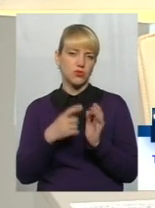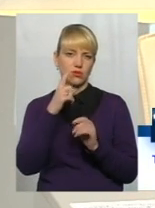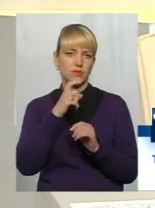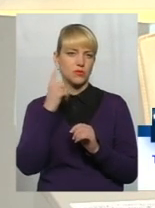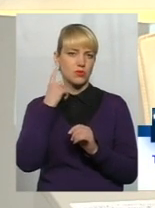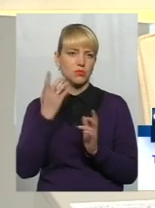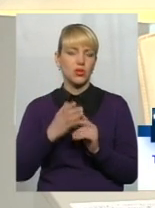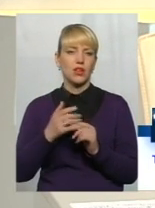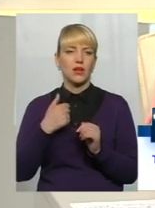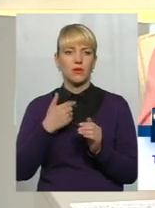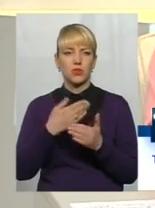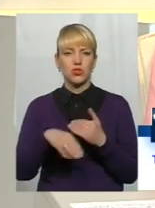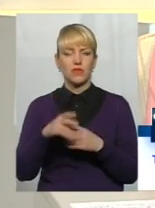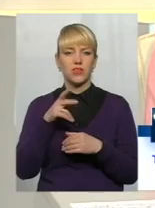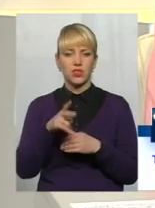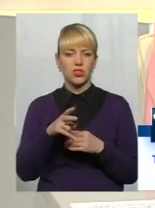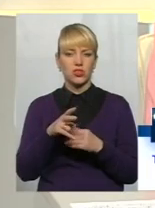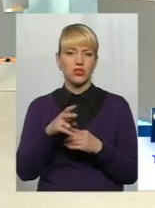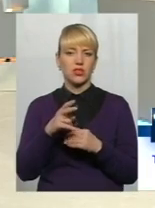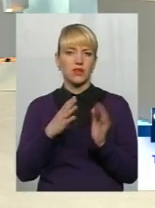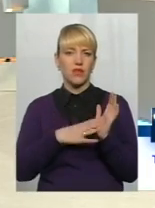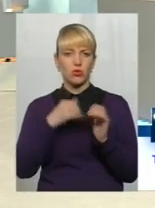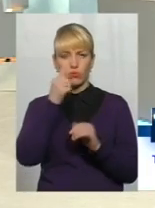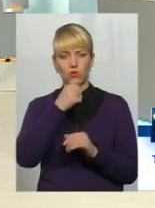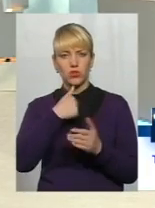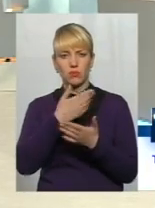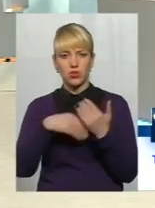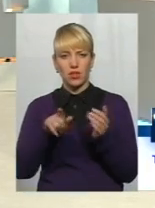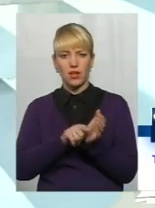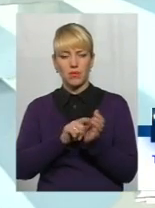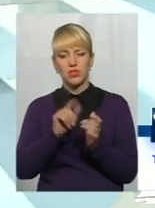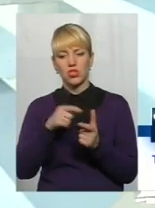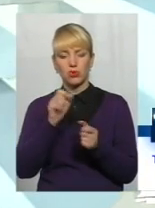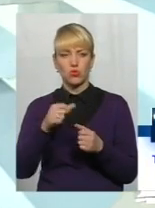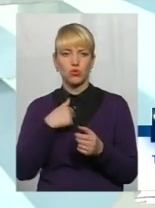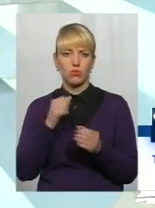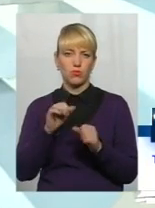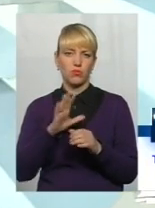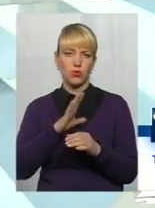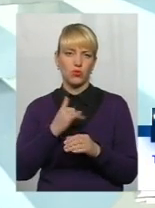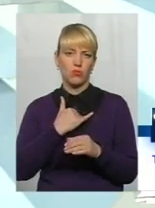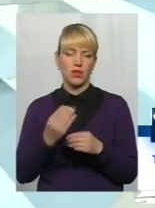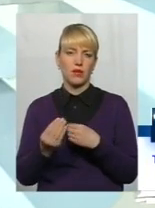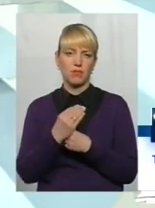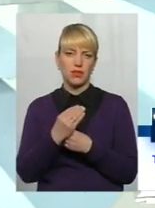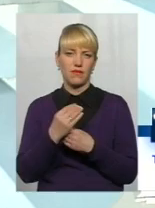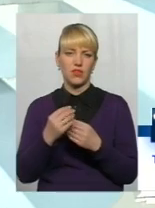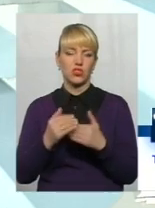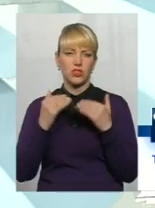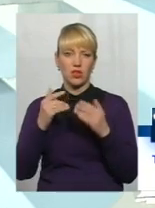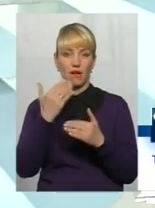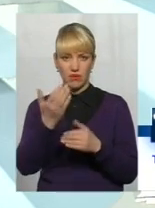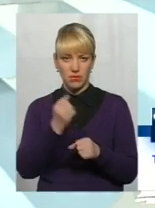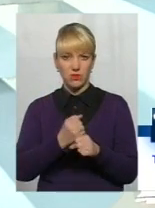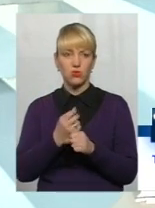2009 році. Я хотіла б знати, чи можна я розраховувати на розвищення. А ви працюєте? Да,